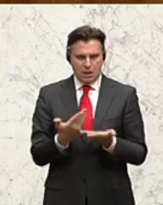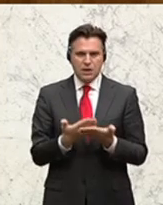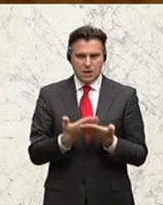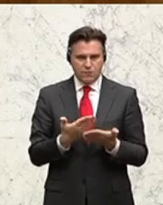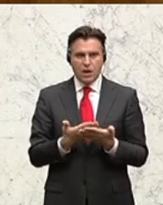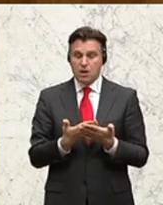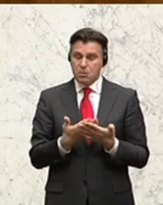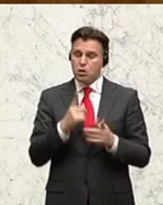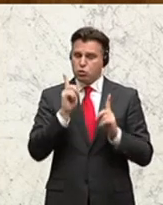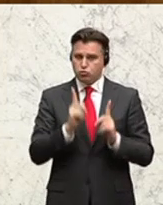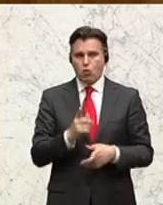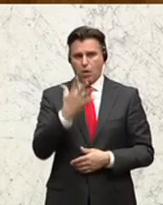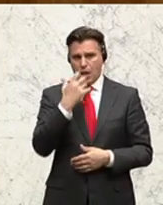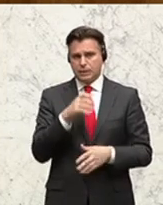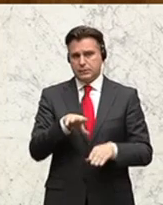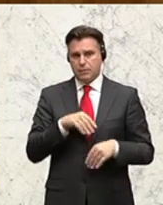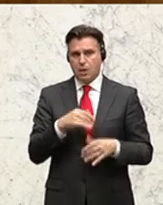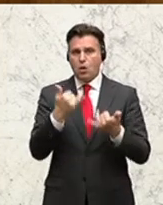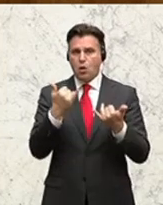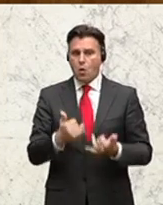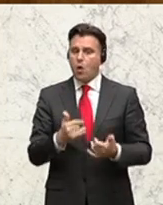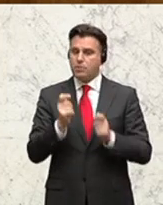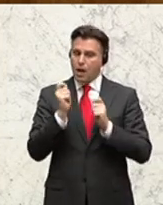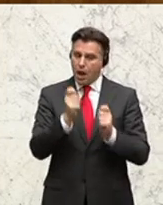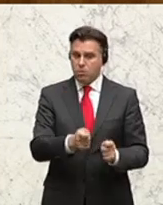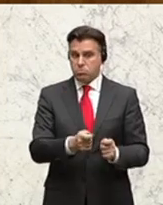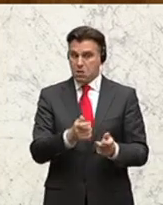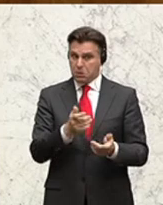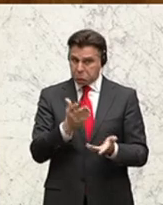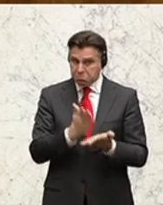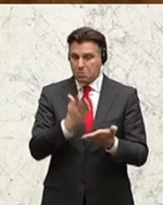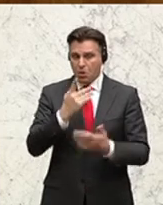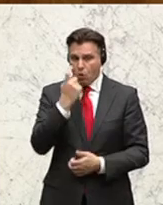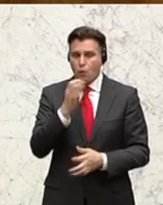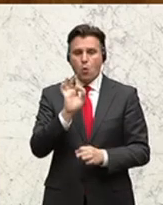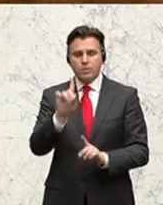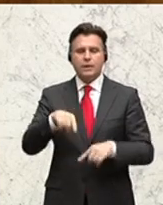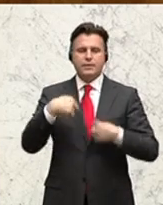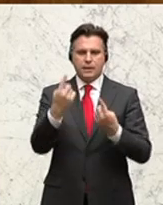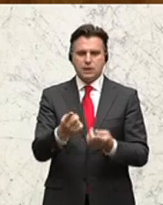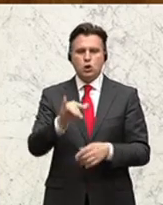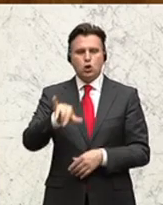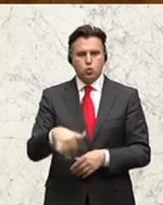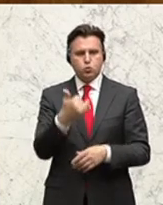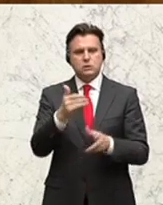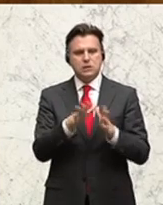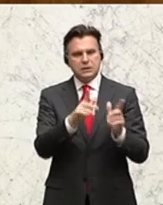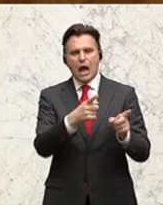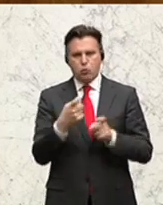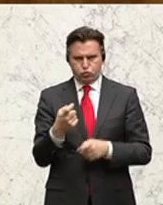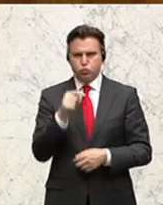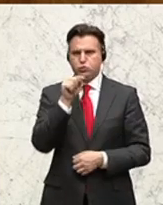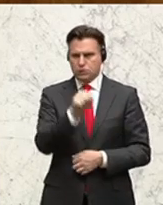und ich hoffe, dass dieser Antrag heute schon durchgeht, aber spätestens im nächsten Justizausschuss dann auch einen